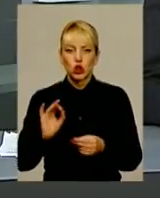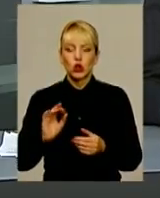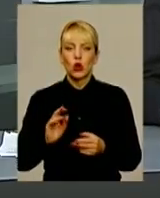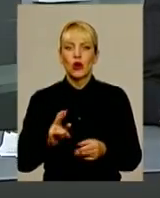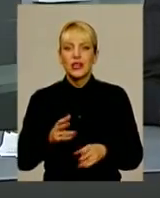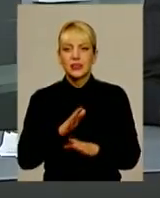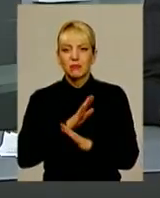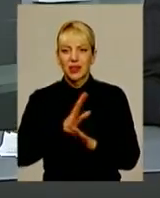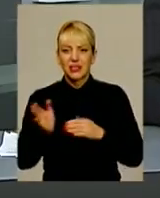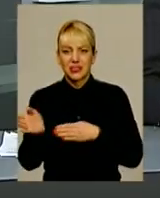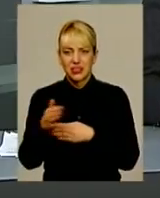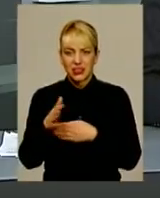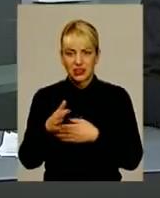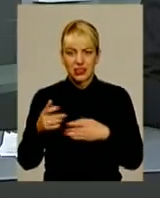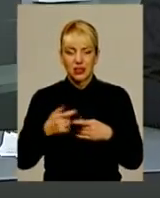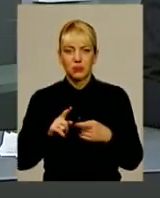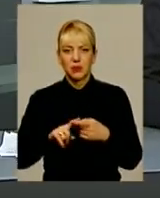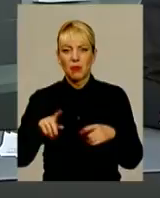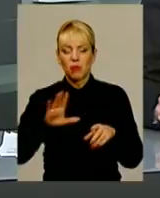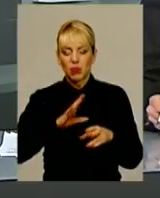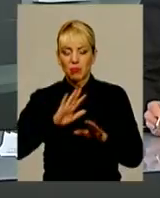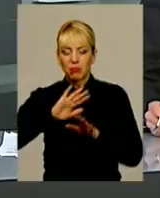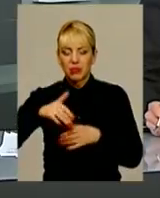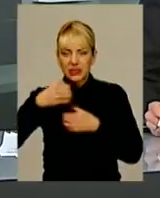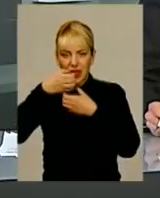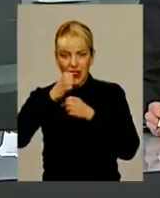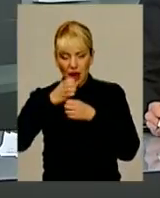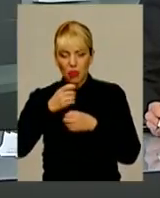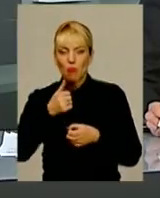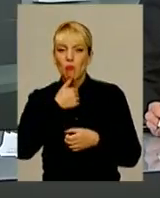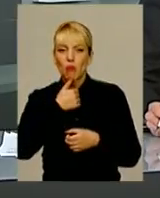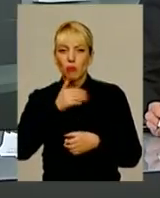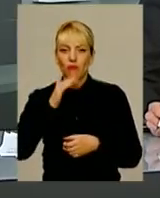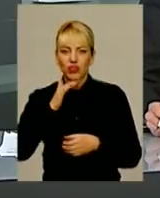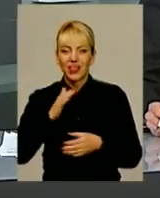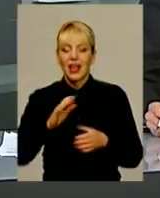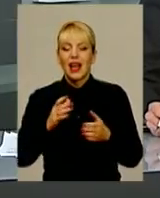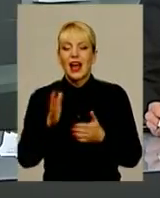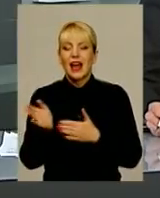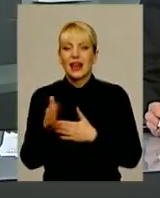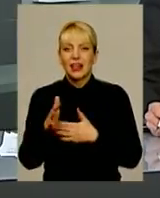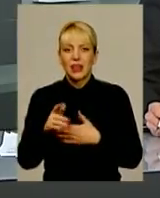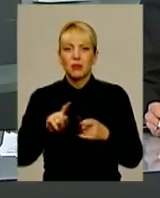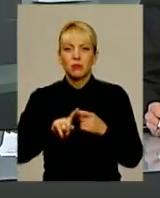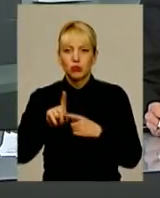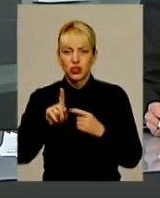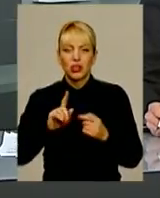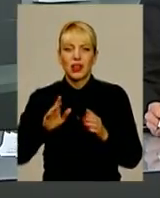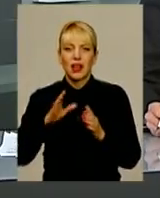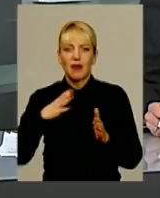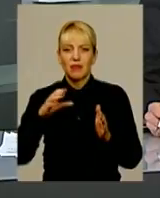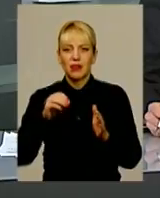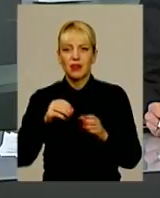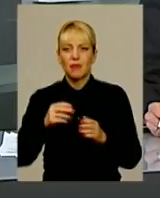в екологічній інспекції після лабораторного дослідження проб води. Нагадаю, риба почала гинути у річці в районі торгівельного центру